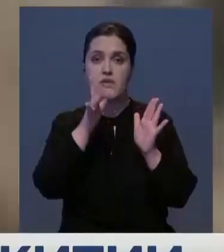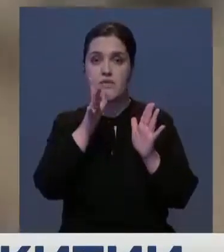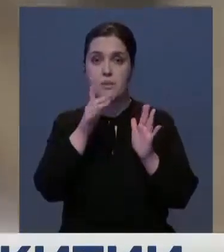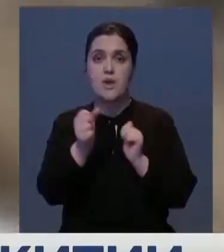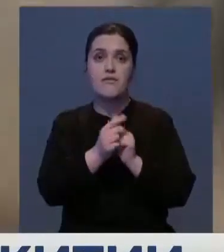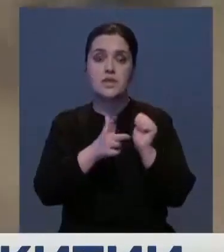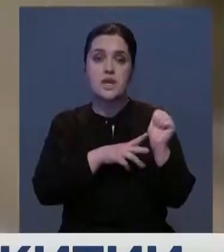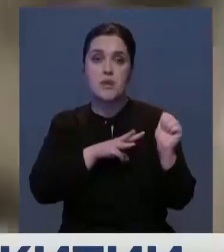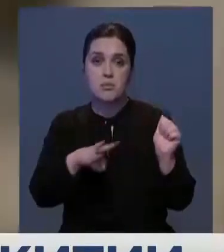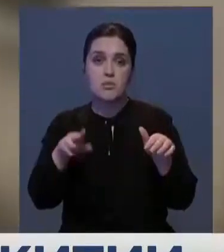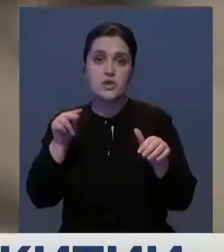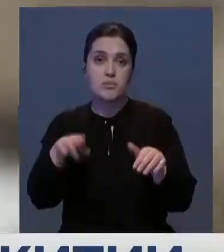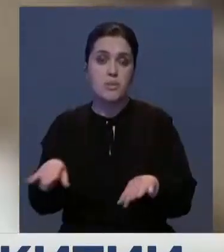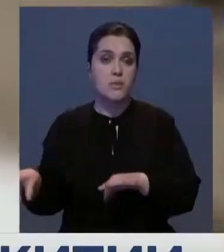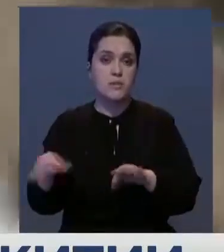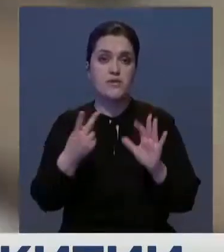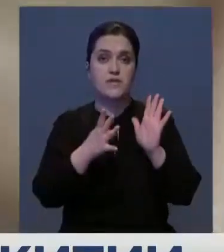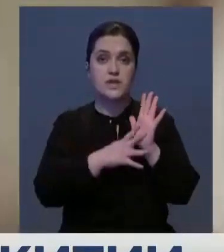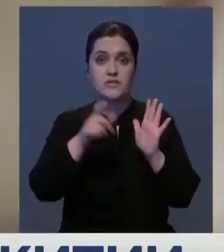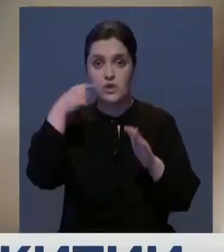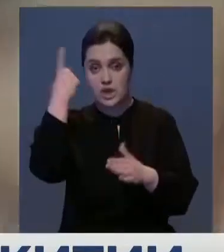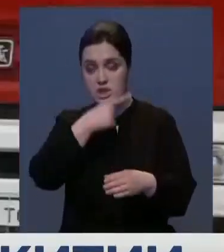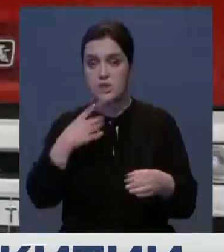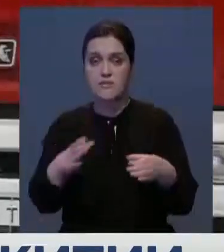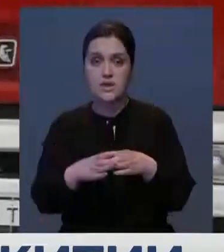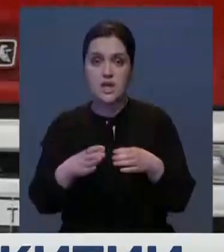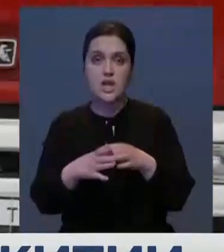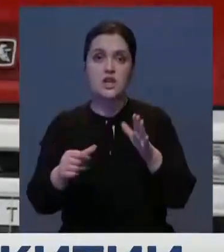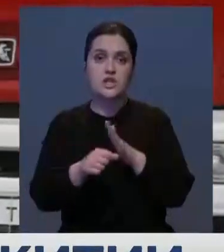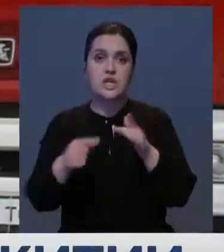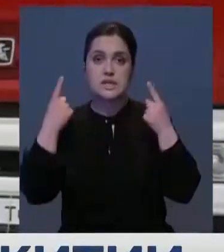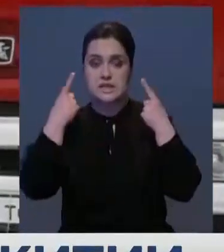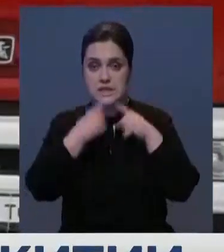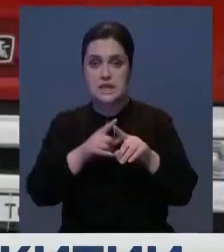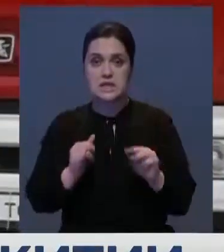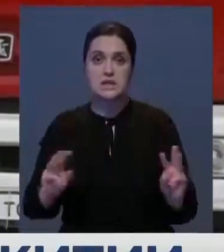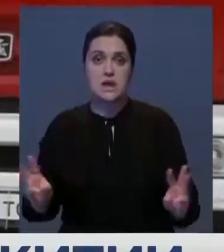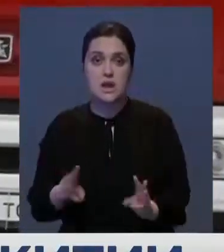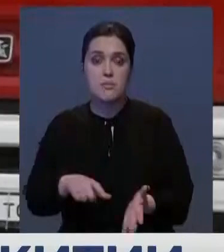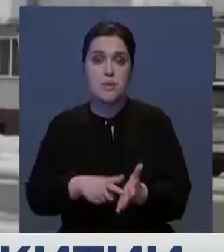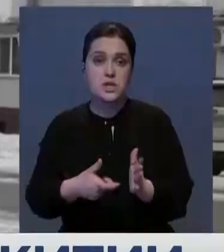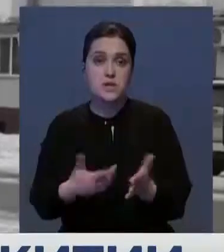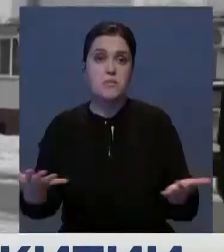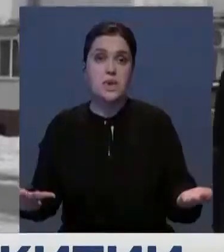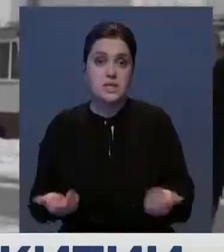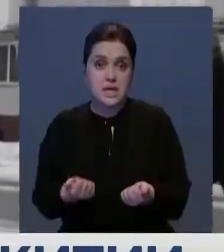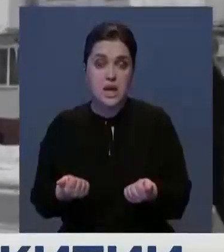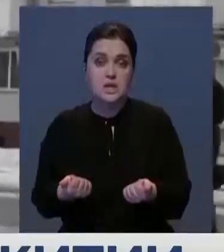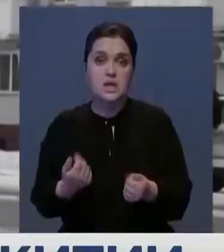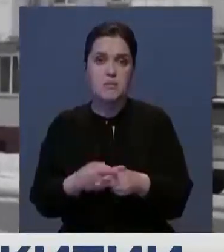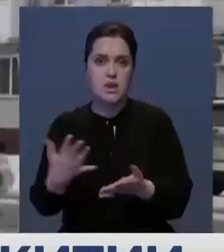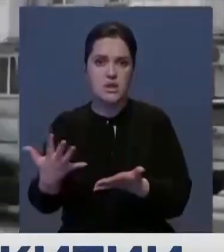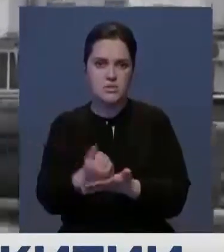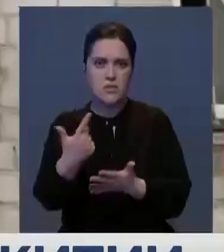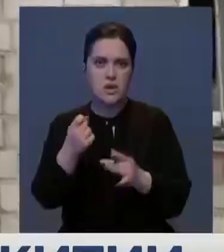минут. На место ЧП прибыли 29 человек личного состава и 6 единиц техники. Из горящего помещения спасатели вынесли газовый